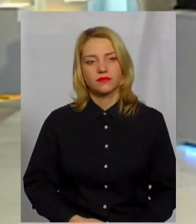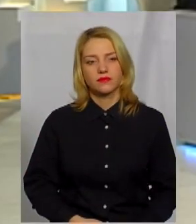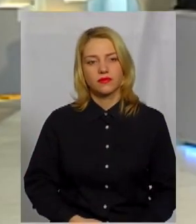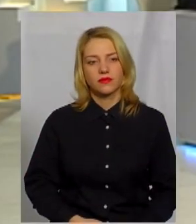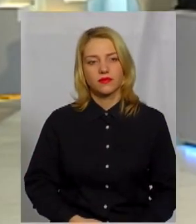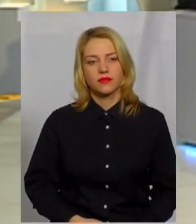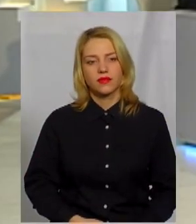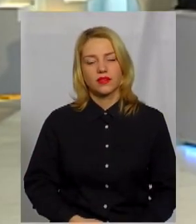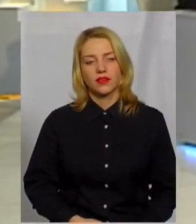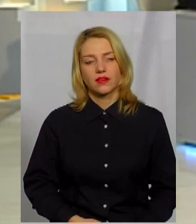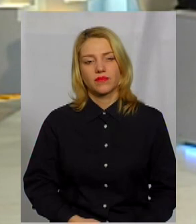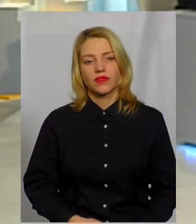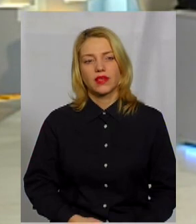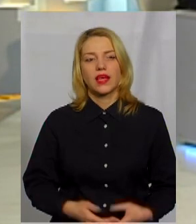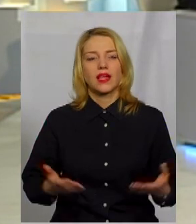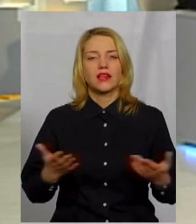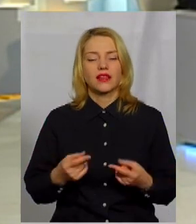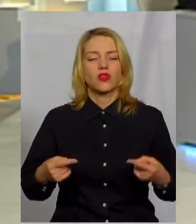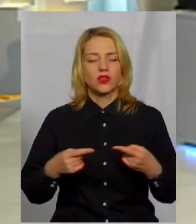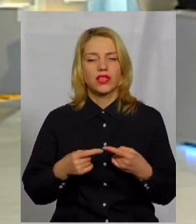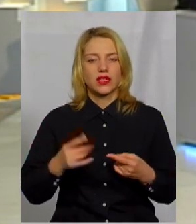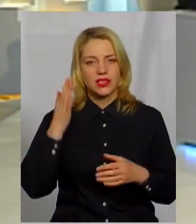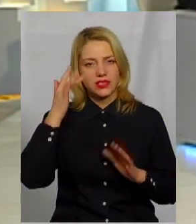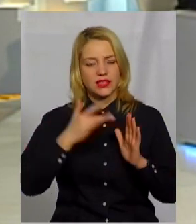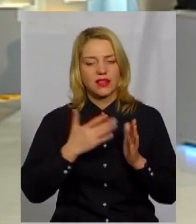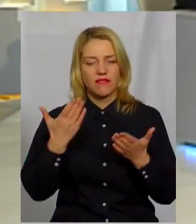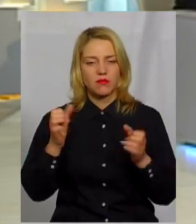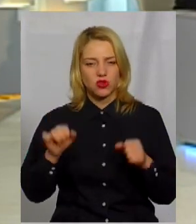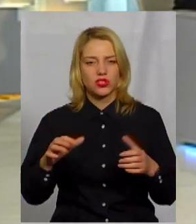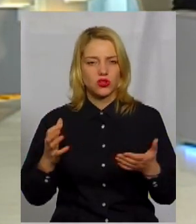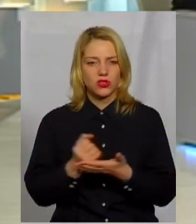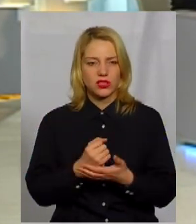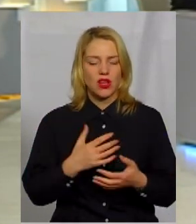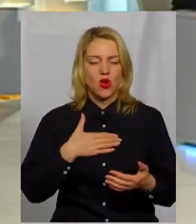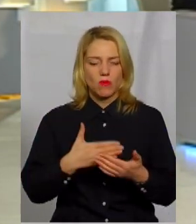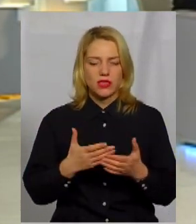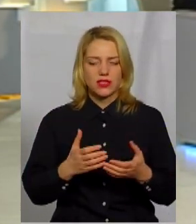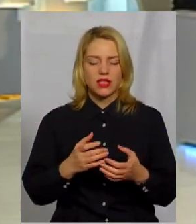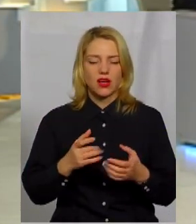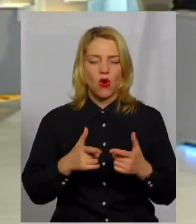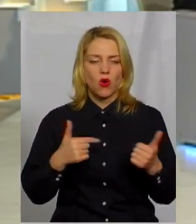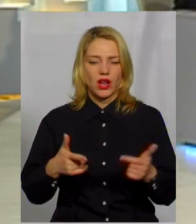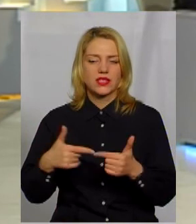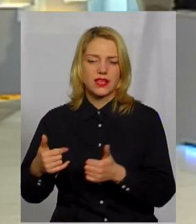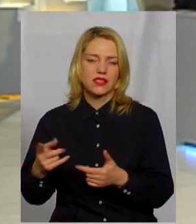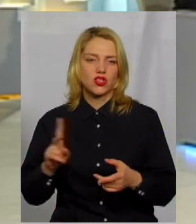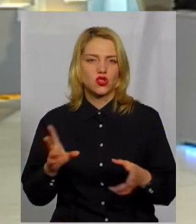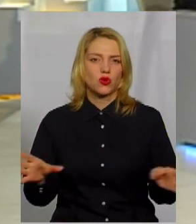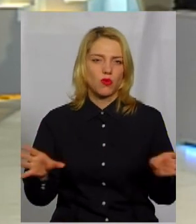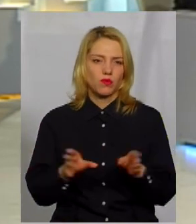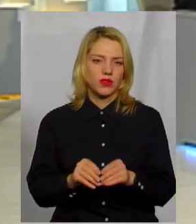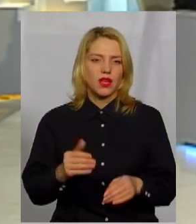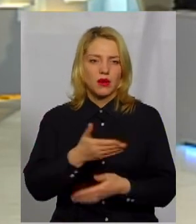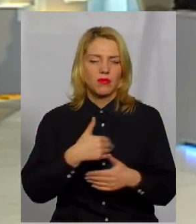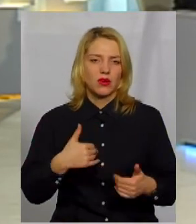І буквально по реченню, яких конкретних цілей ви можете досягти громадською організацією, об'єднавшись? Речення ви, речення ви. Ми хочемо